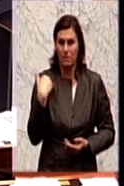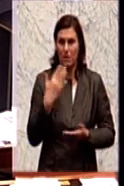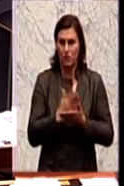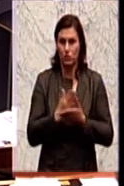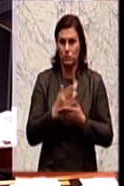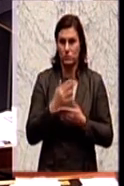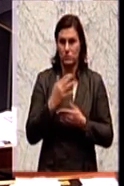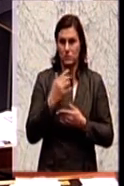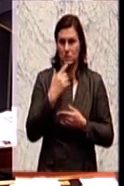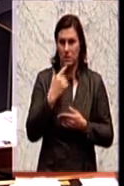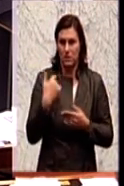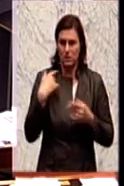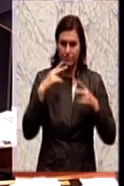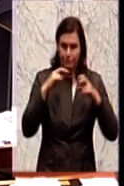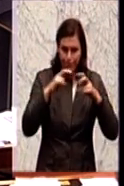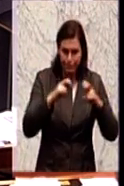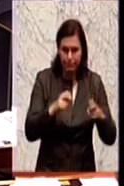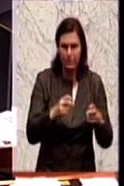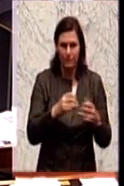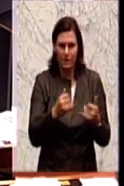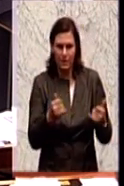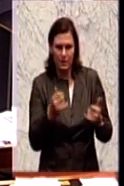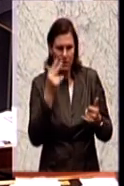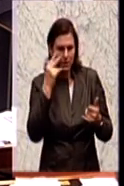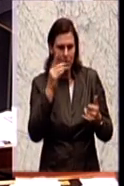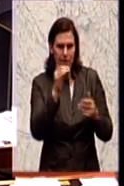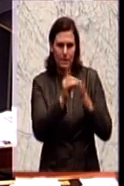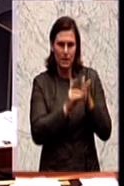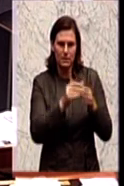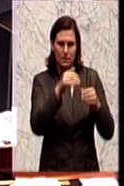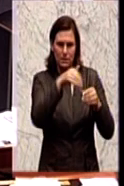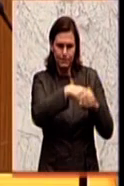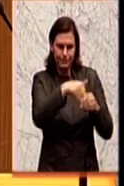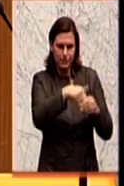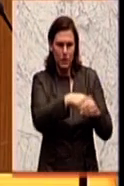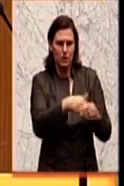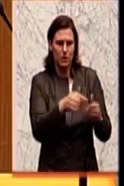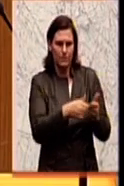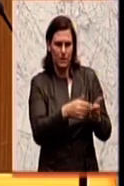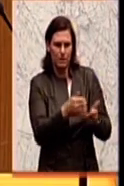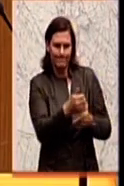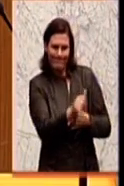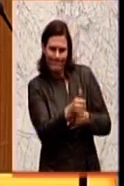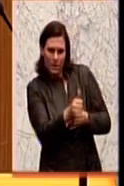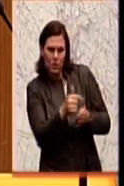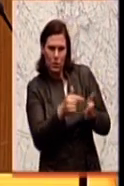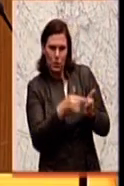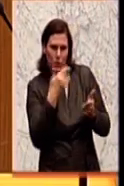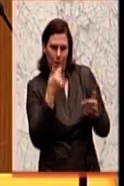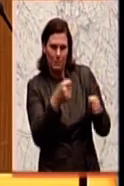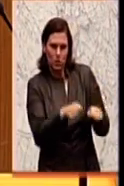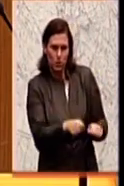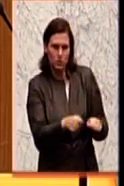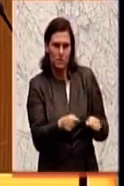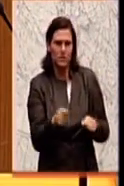Evaluierung der Folgenabschätzung und auch die Datensicherung noch nicht abgeschlossen ist. Deshalb die Kommission hier noch nicht klargemacht hat,